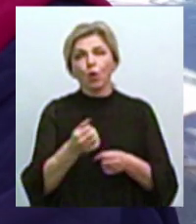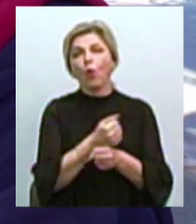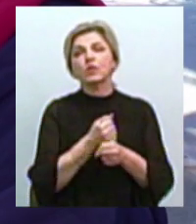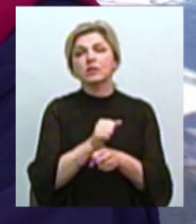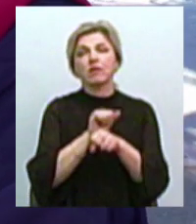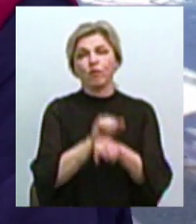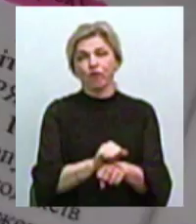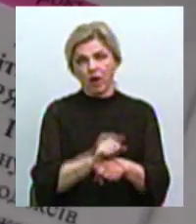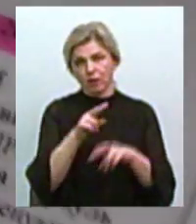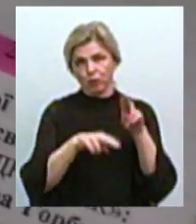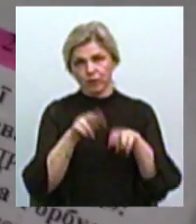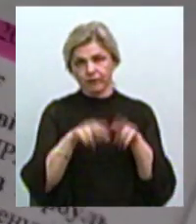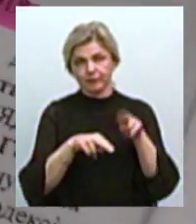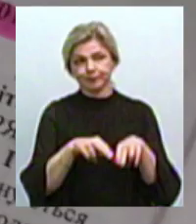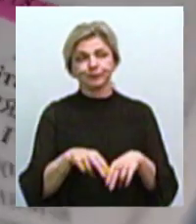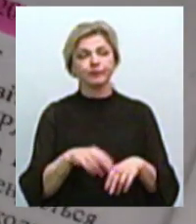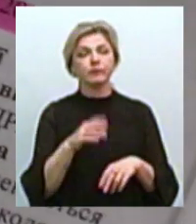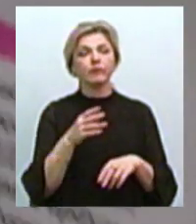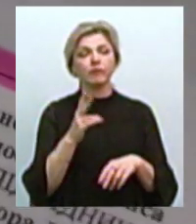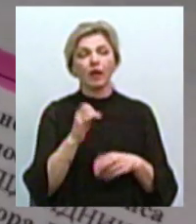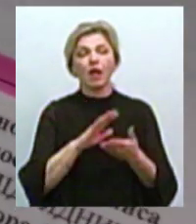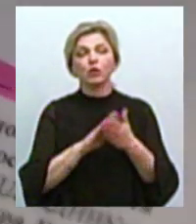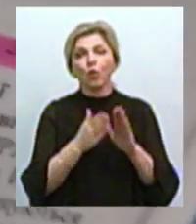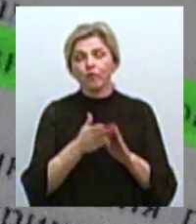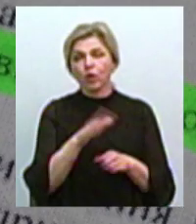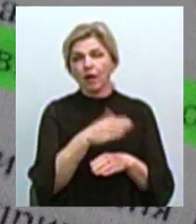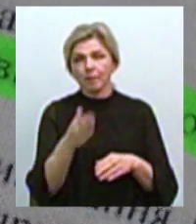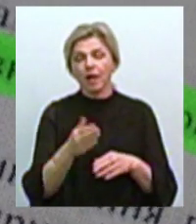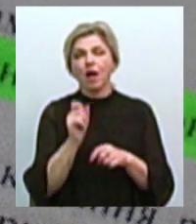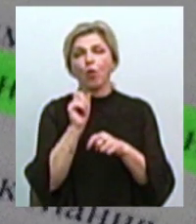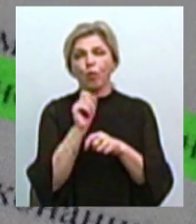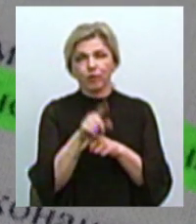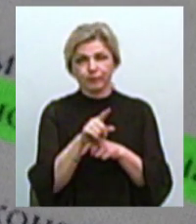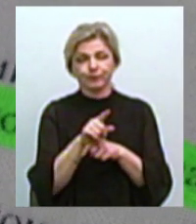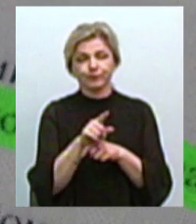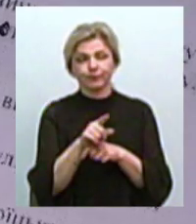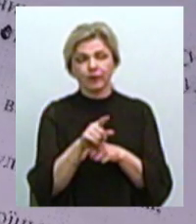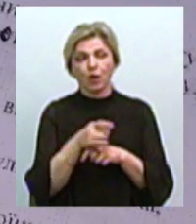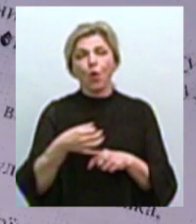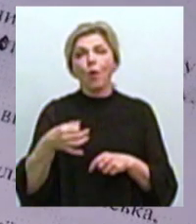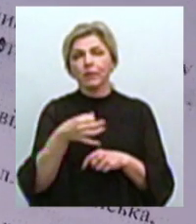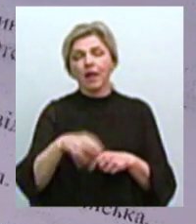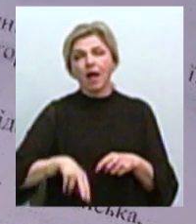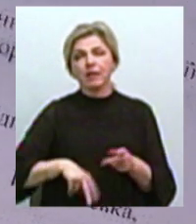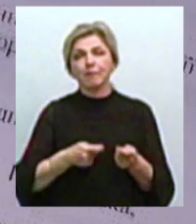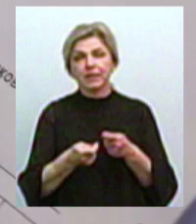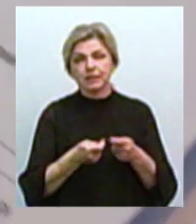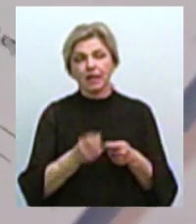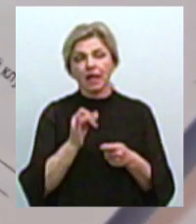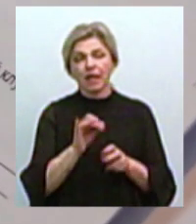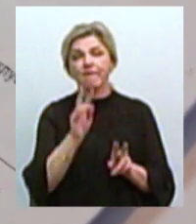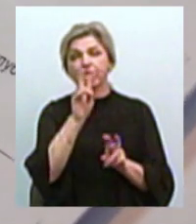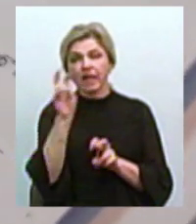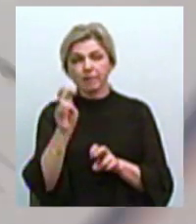будівництво. У договорі між замовником послуг, управлінням капітального будівництва Миколаївської обласної державної адміністрації та підрядною